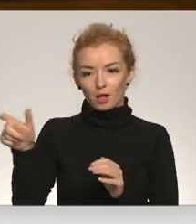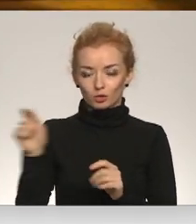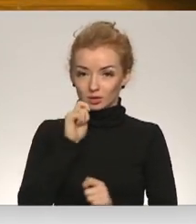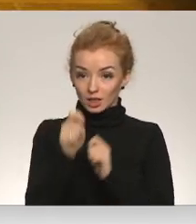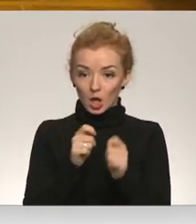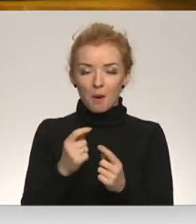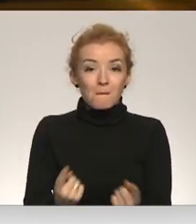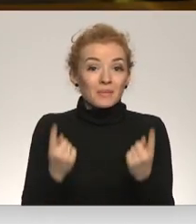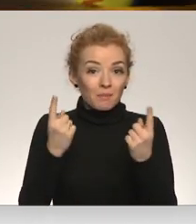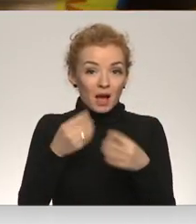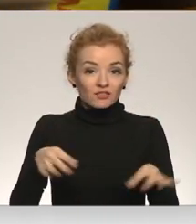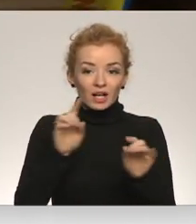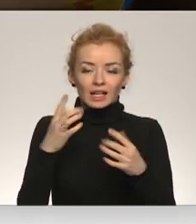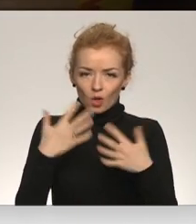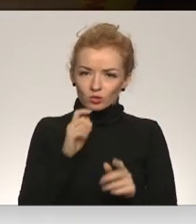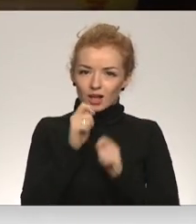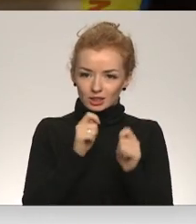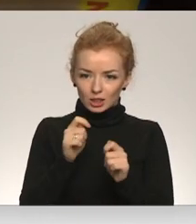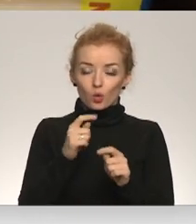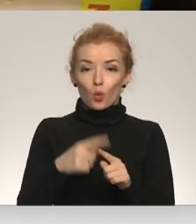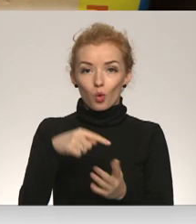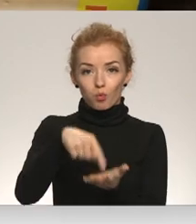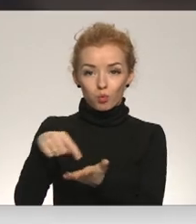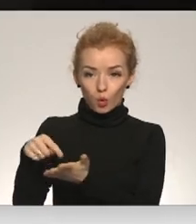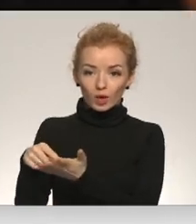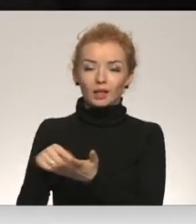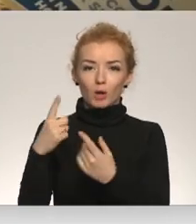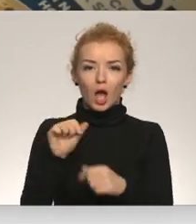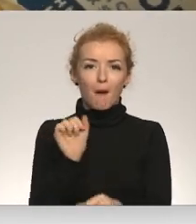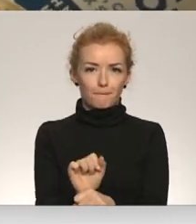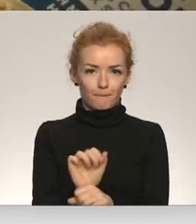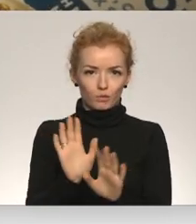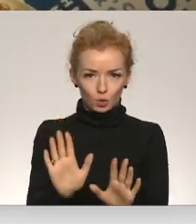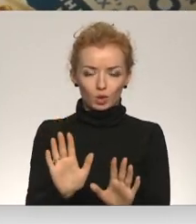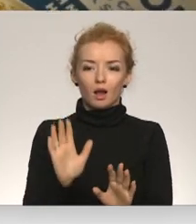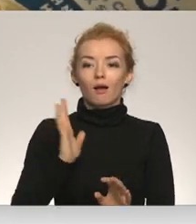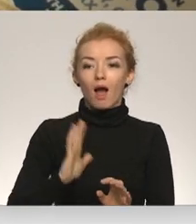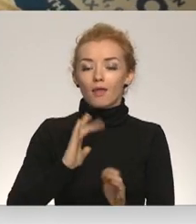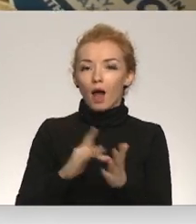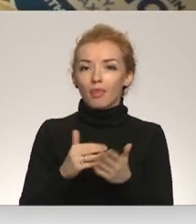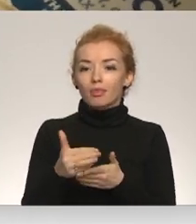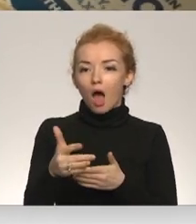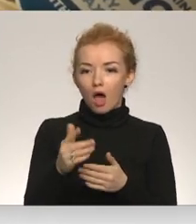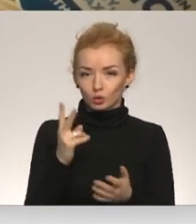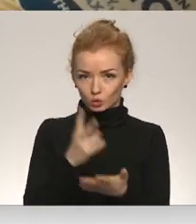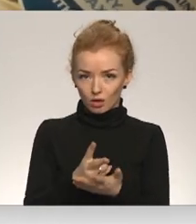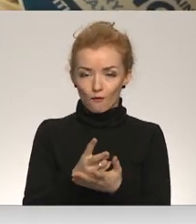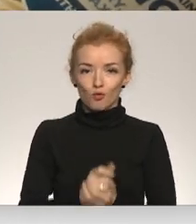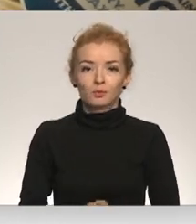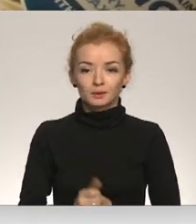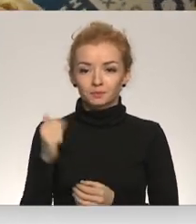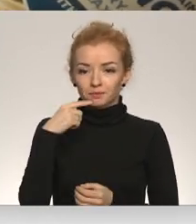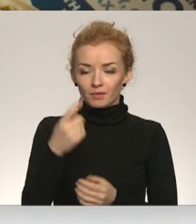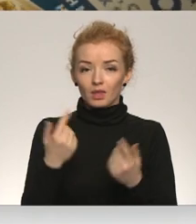Šobrīd primāri nepieciešamais ir saziedots. Savākšanas punkti savu darbību ir apturējuši gaidot turpmākos norādījumus. Šobrīd ir